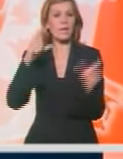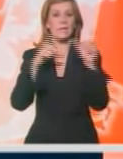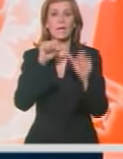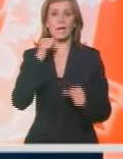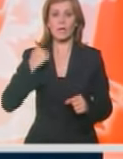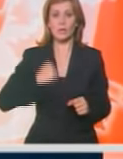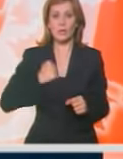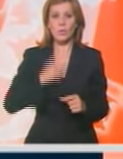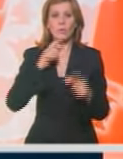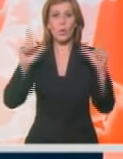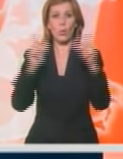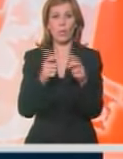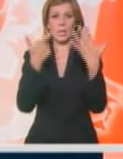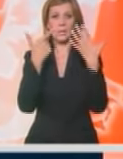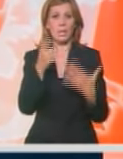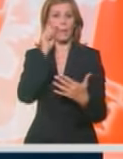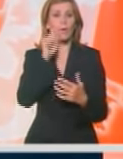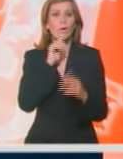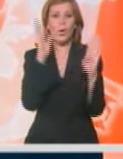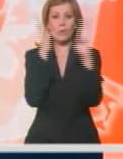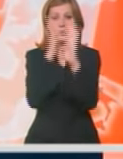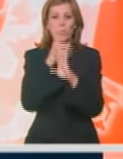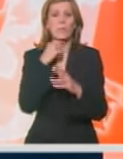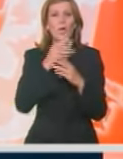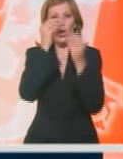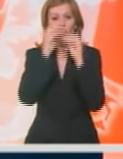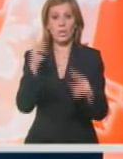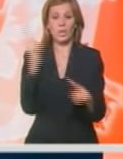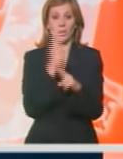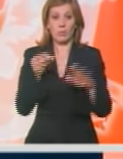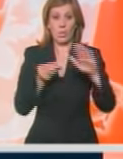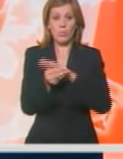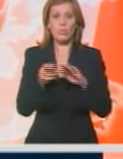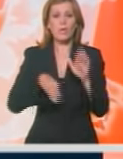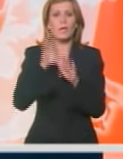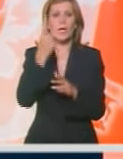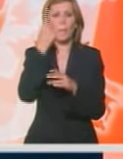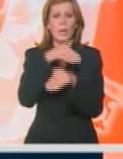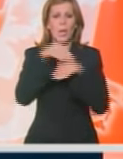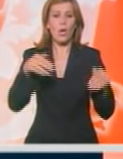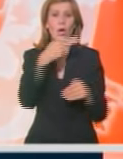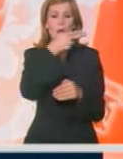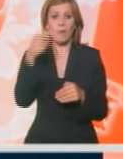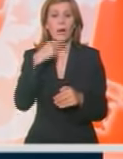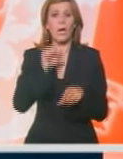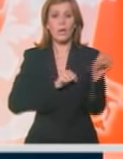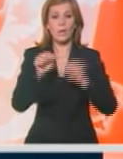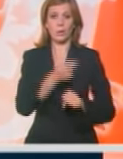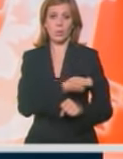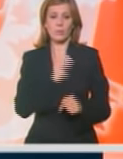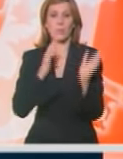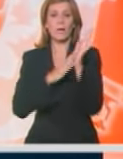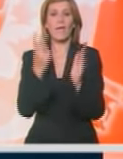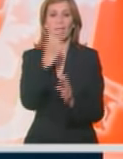Subotice uhapsila sedmoro ljudi koji se sumniče da su oštetili državni budžet za više od miliona evra, rekao je direktor policije